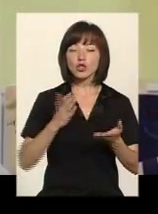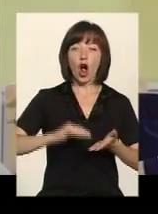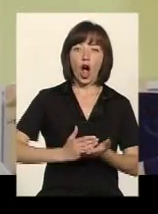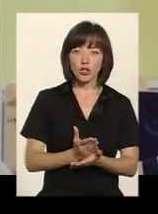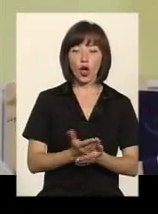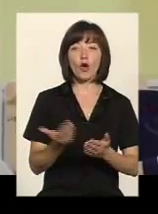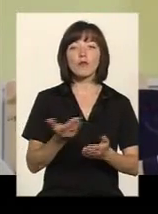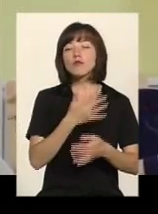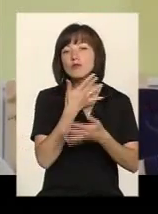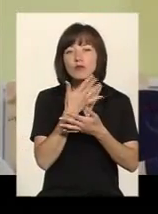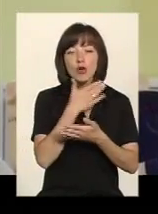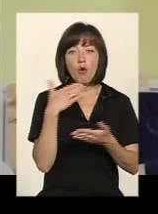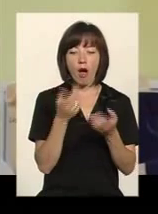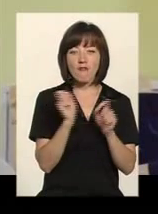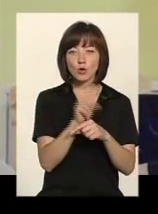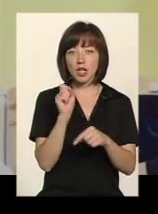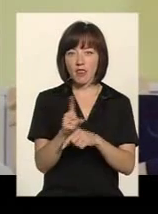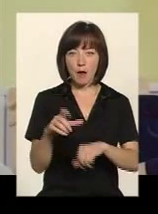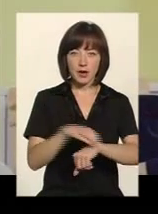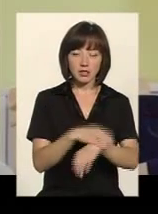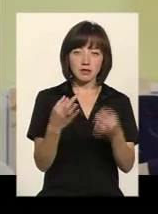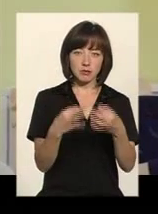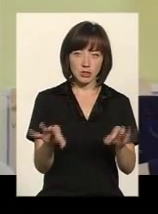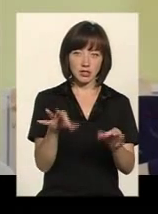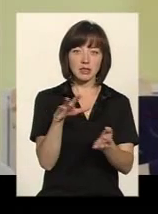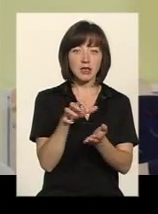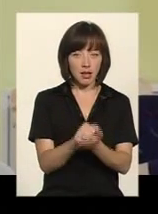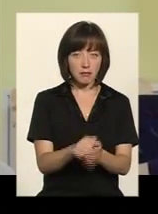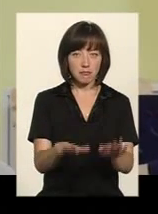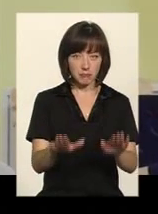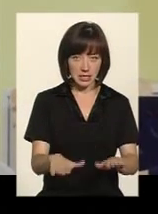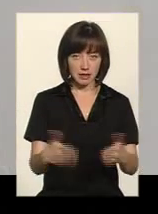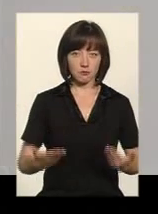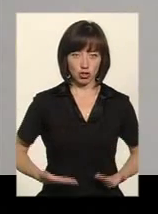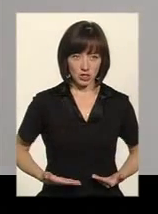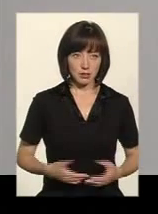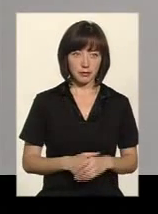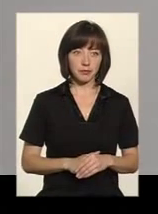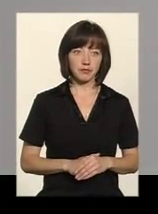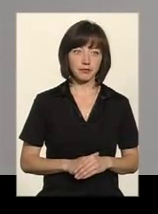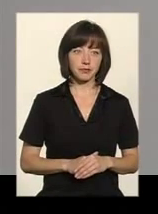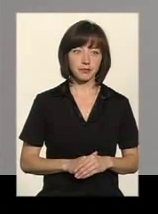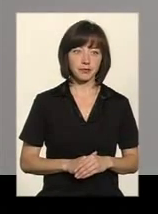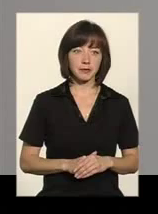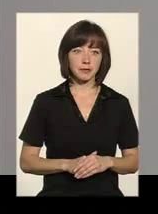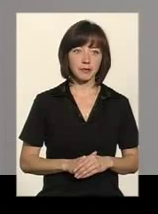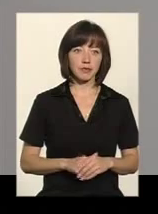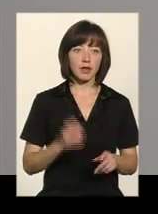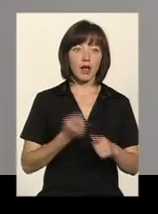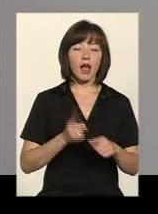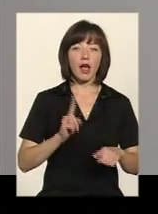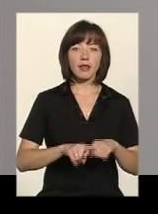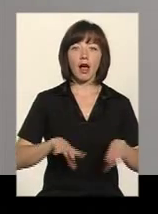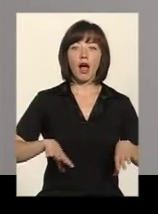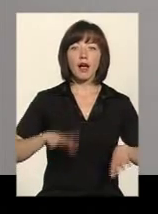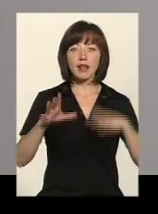качіственних, многофункціональних протезах, які позволять їм занять определенне місце в житті. Це тренажерний